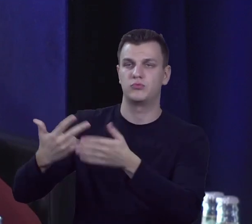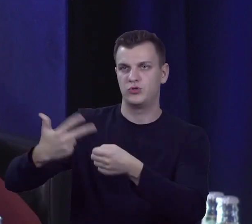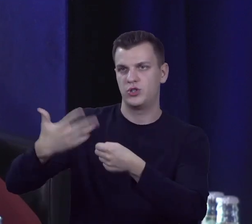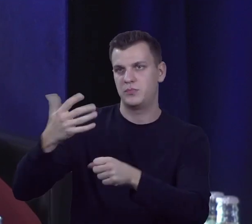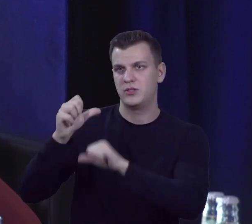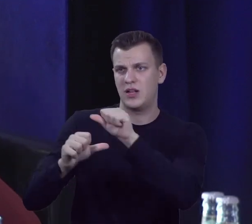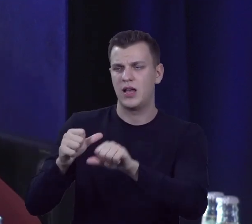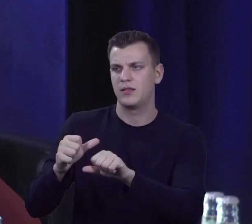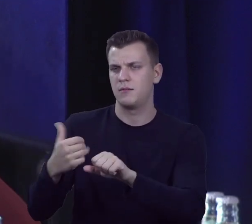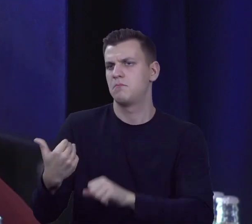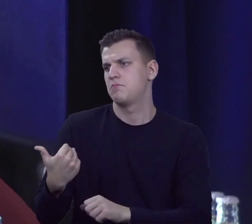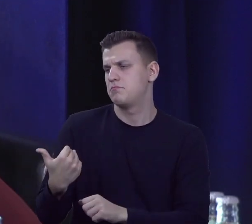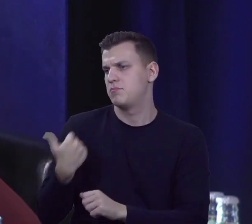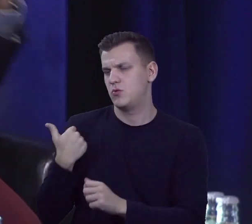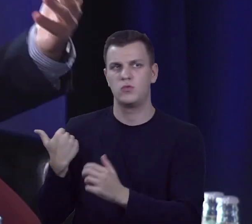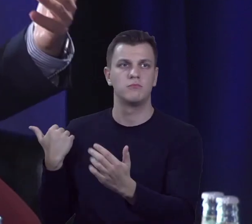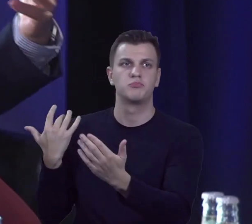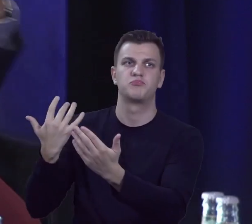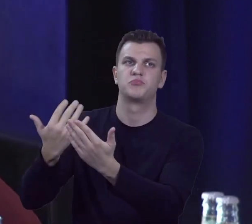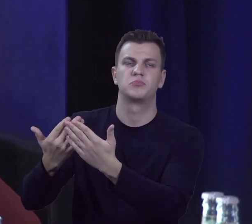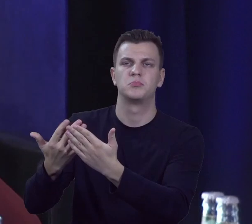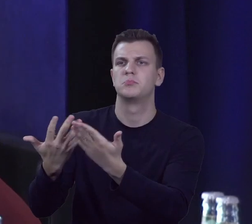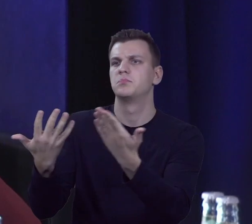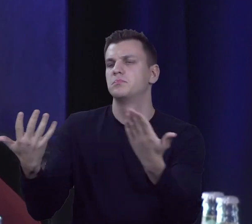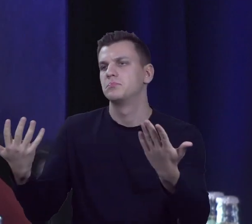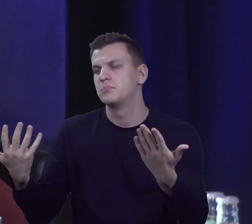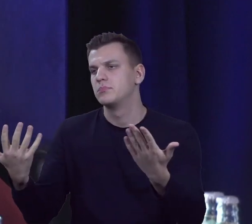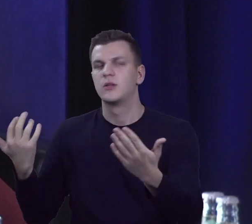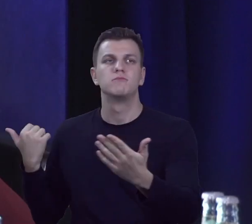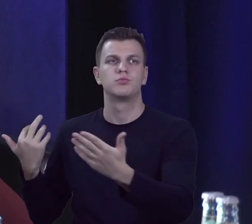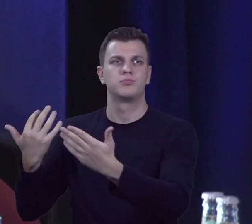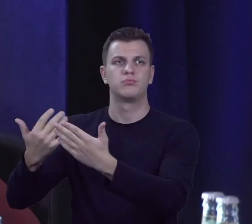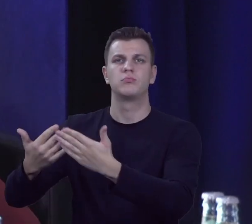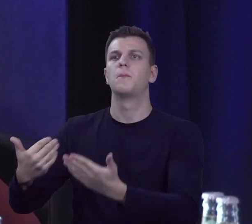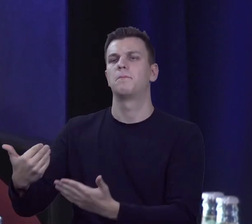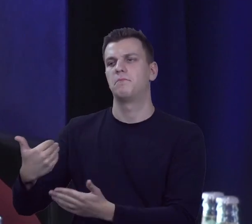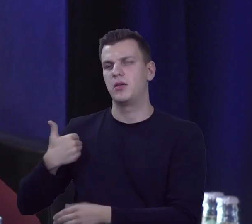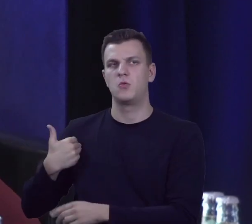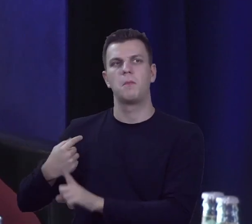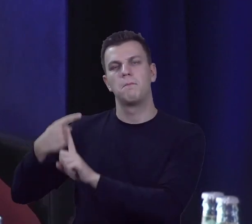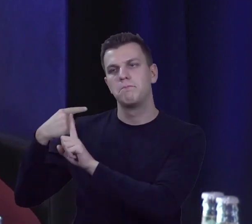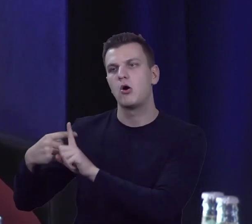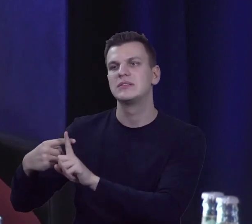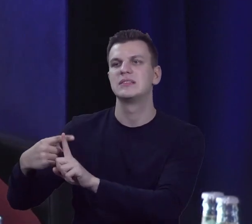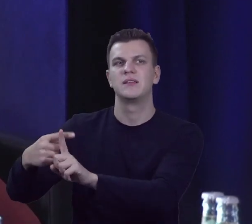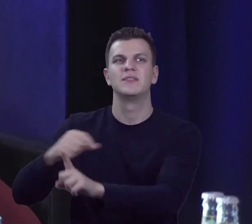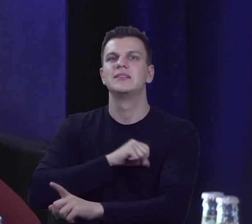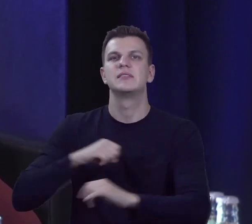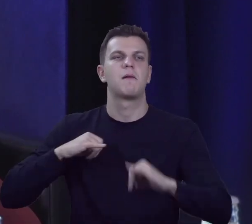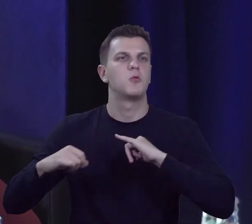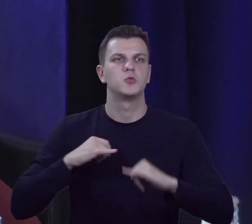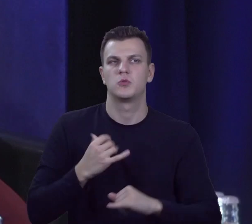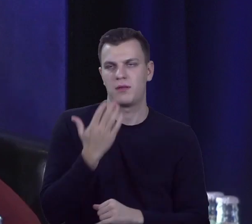przyniosło. Jakie są pozytywy tej działalności samorządu terytorialnego,